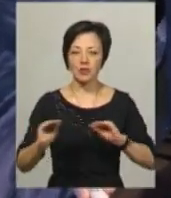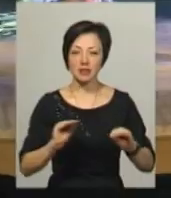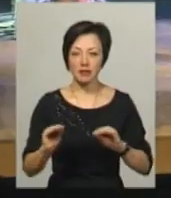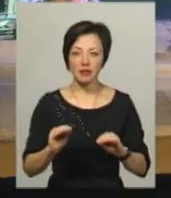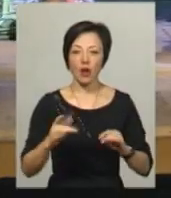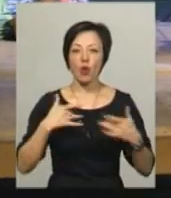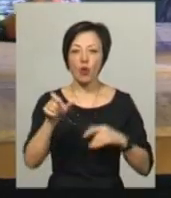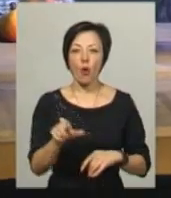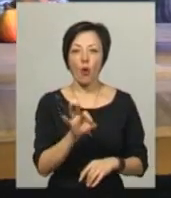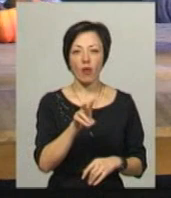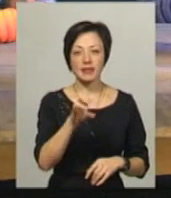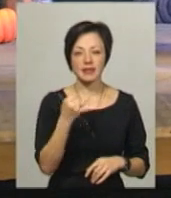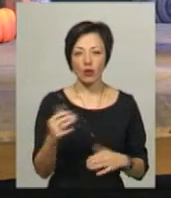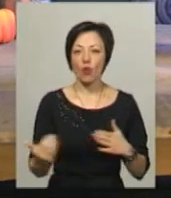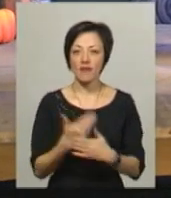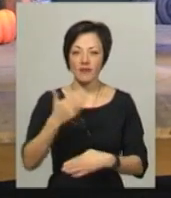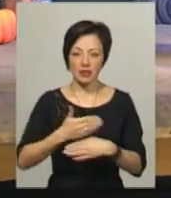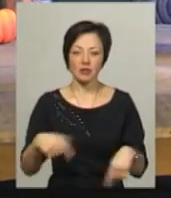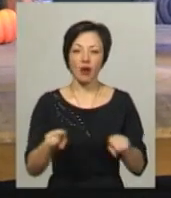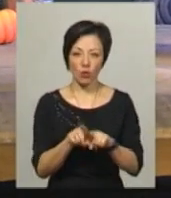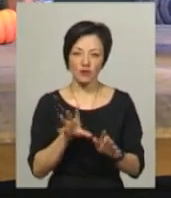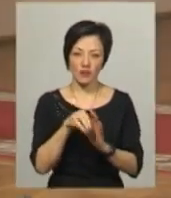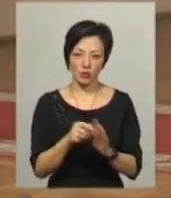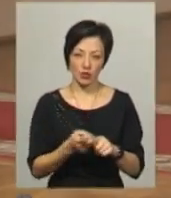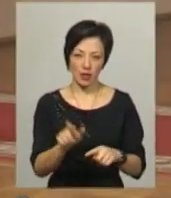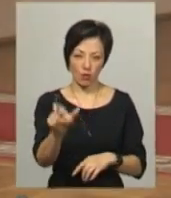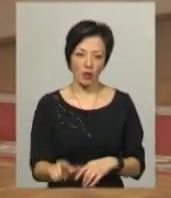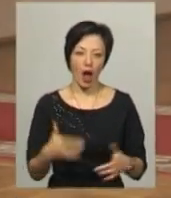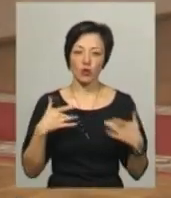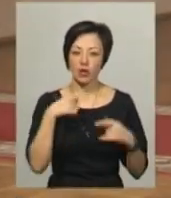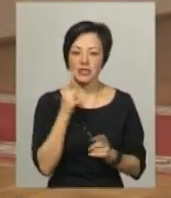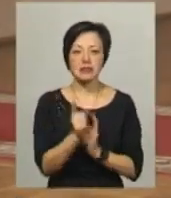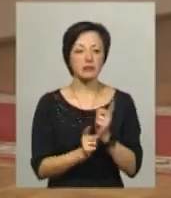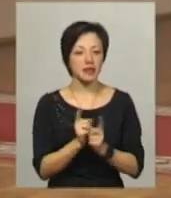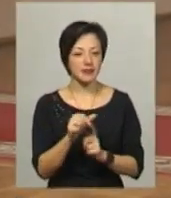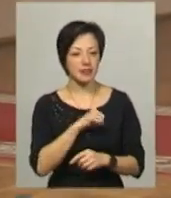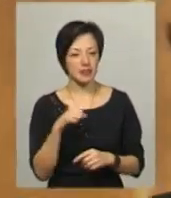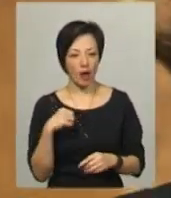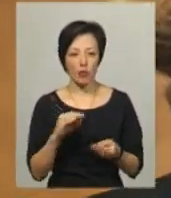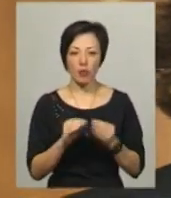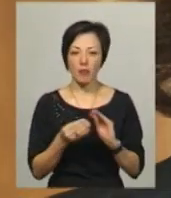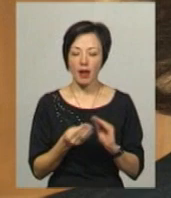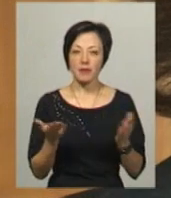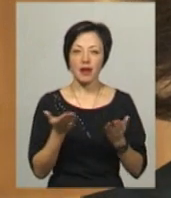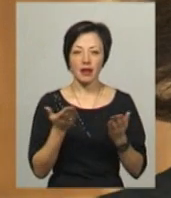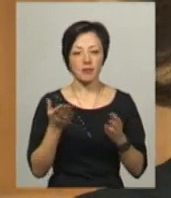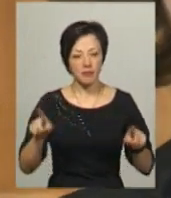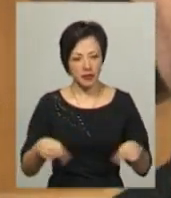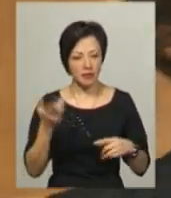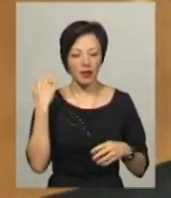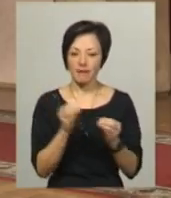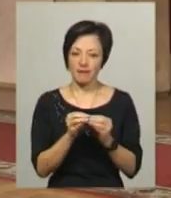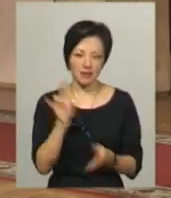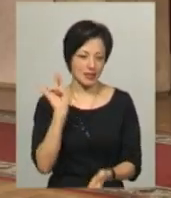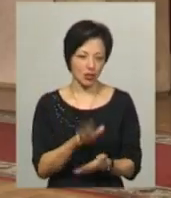Тиси грав роль Олексія. У новій виставі він також втірює цей образ. Актор каже, змінився він сам, а проблеми, які класик піднімав, залишились